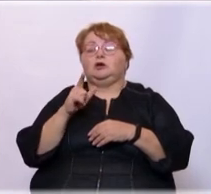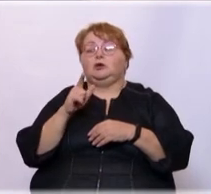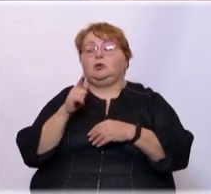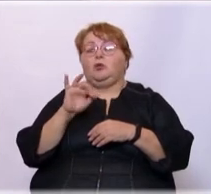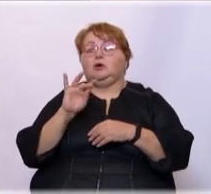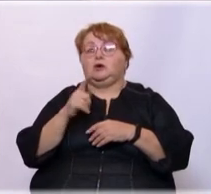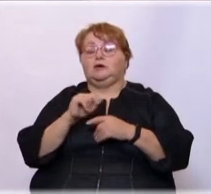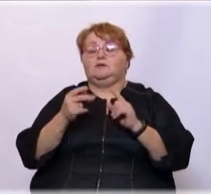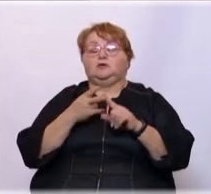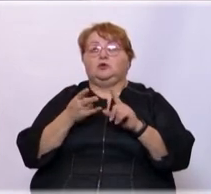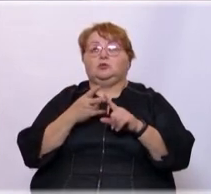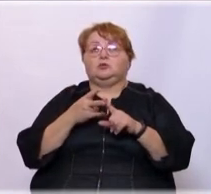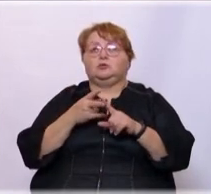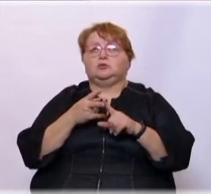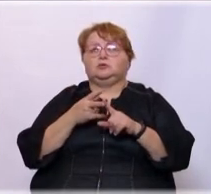и второй.